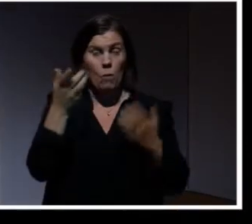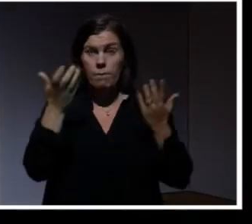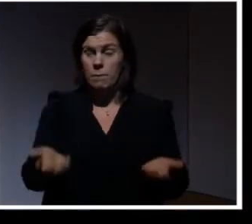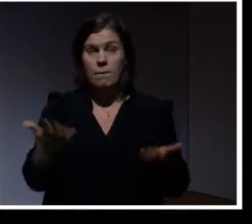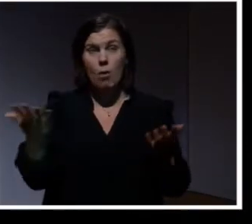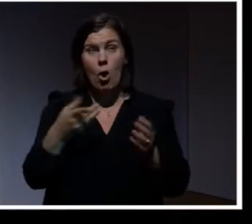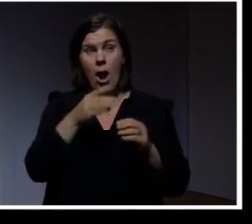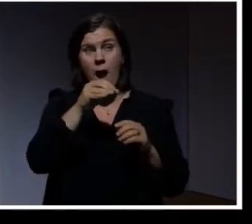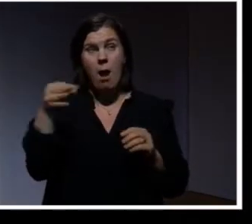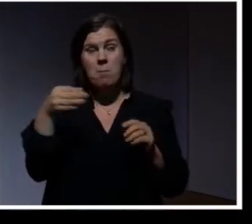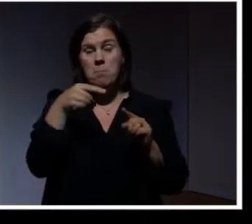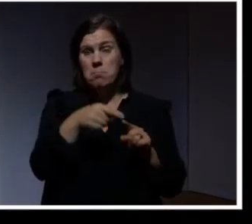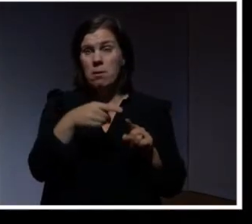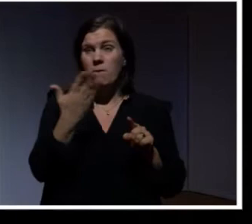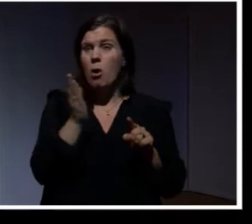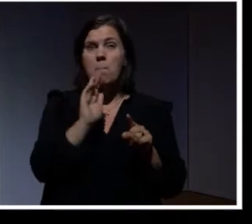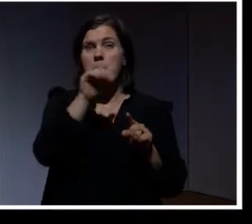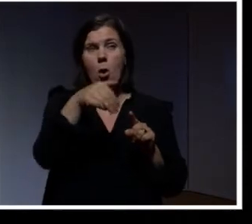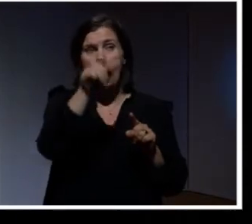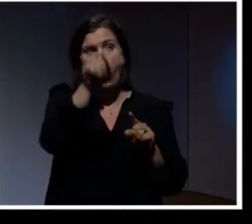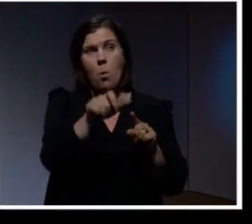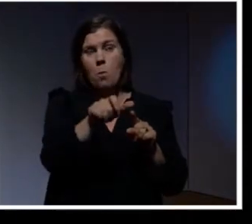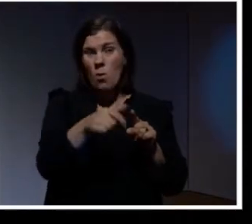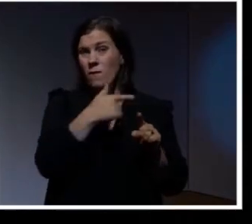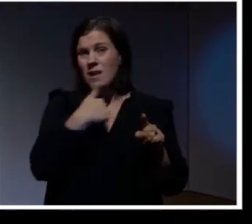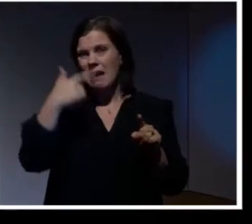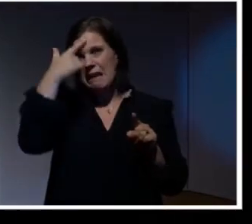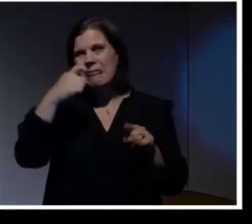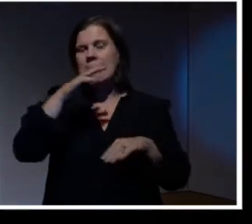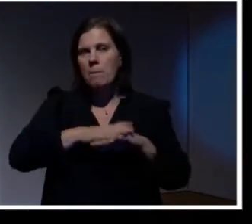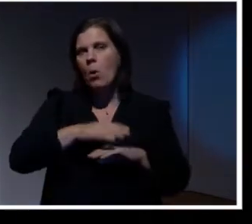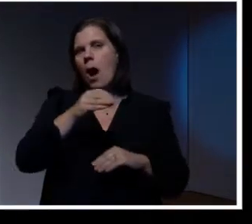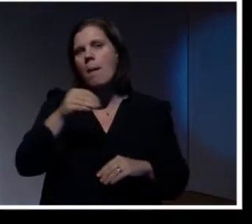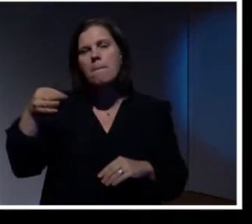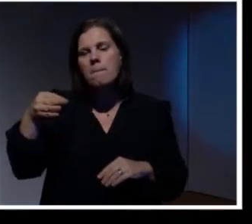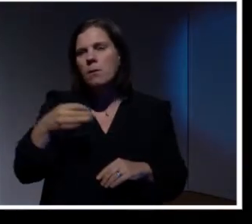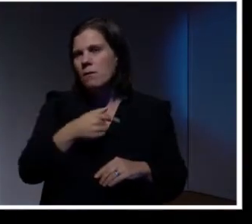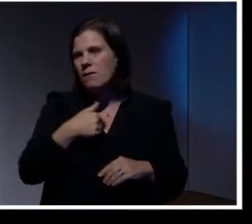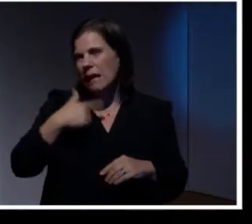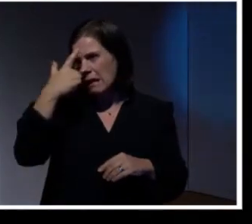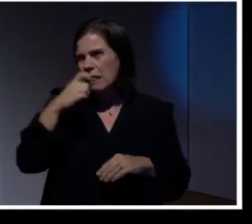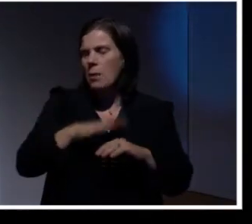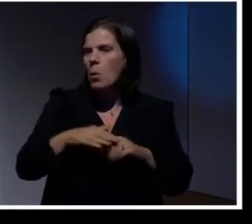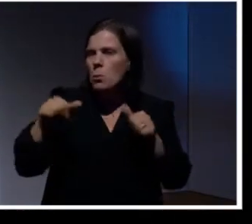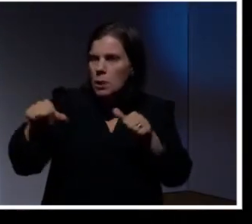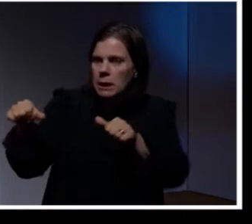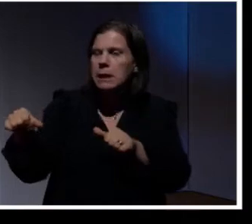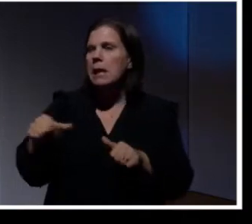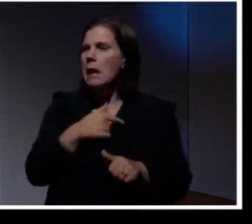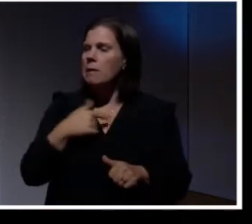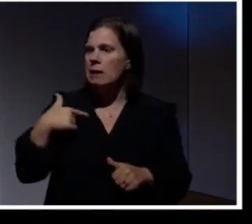egentligen kommer ifrån och vem som ligger bakom dem. Och vi litar på det här. Vi litar på apparna, vi litar på våra butiker, vi litar på